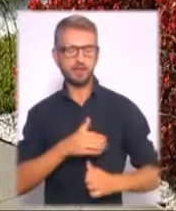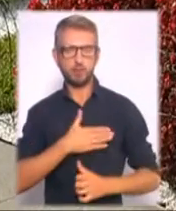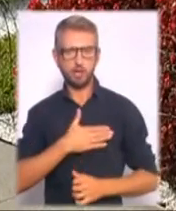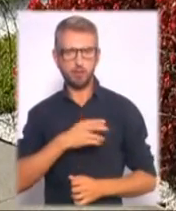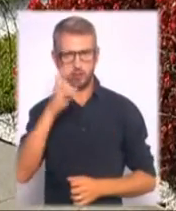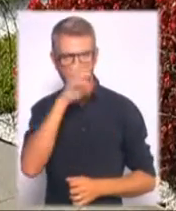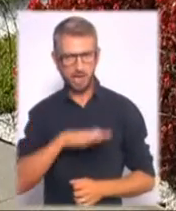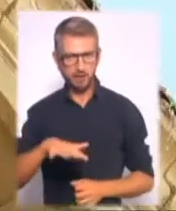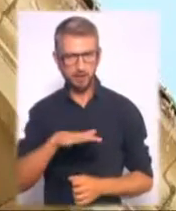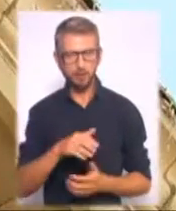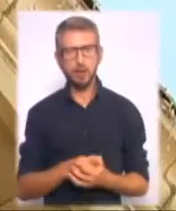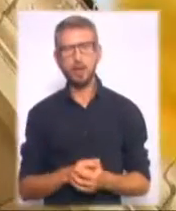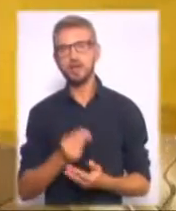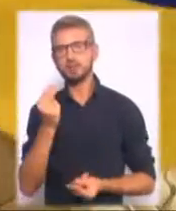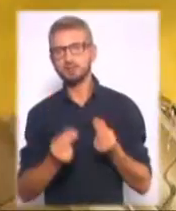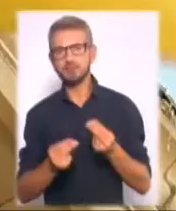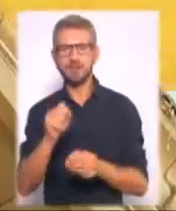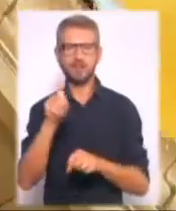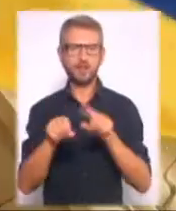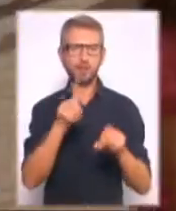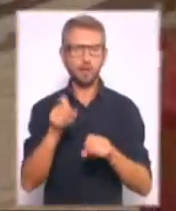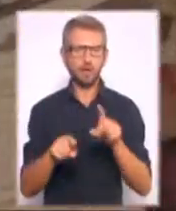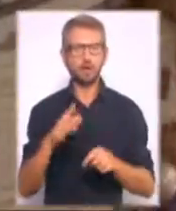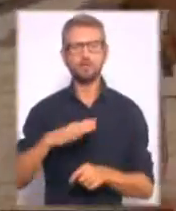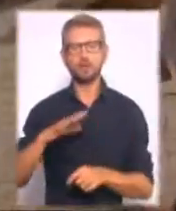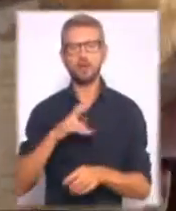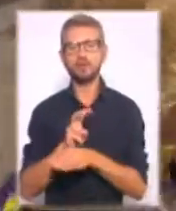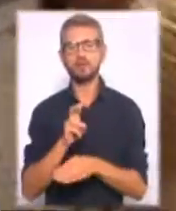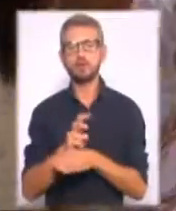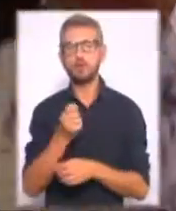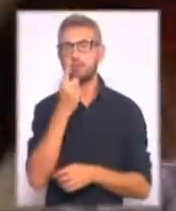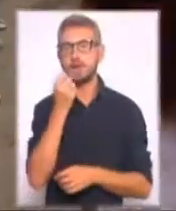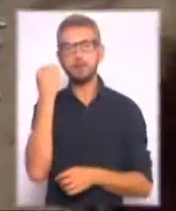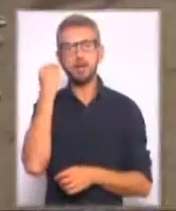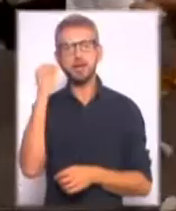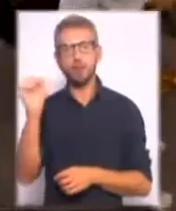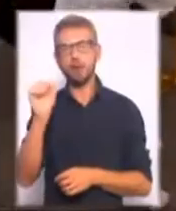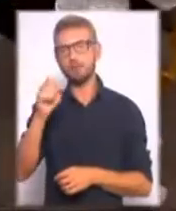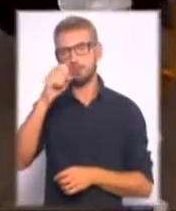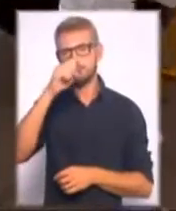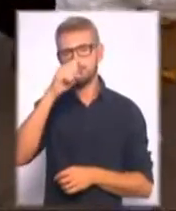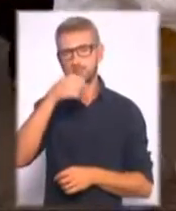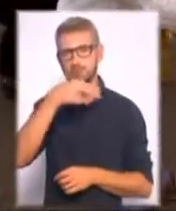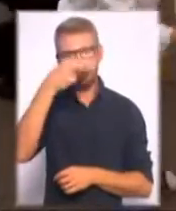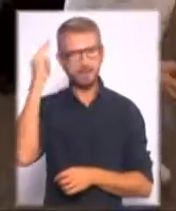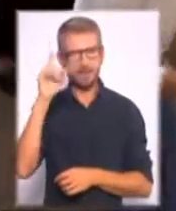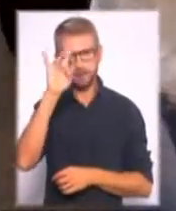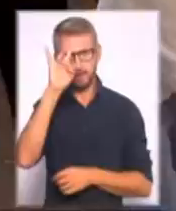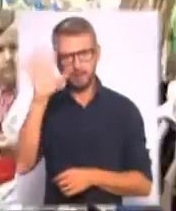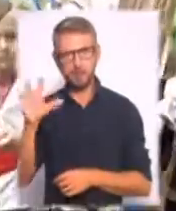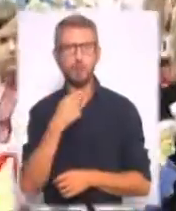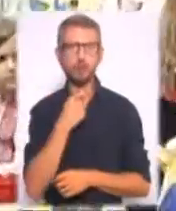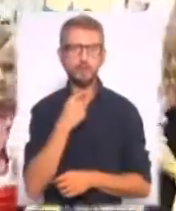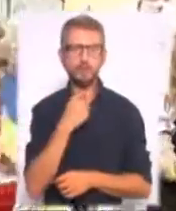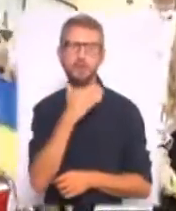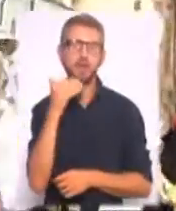інтерактивні квести та «Вікторини» чекають на відвідувачів парків «Перемога», «Партизанська слава», «Голосіївський». Іще на багатьох майданах та вулицях